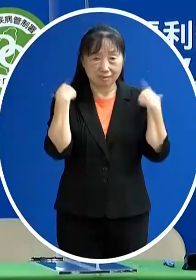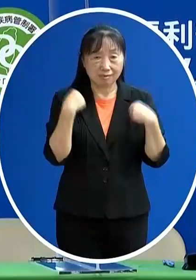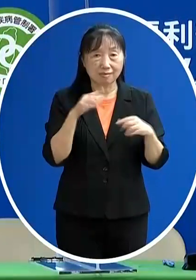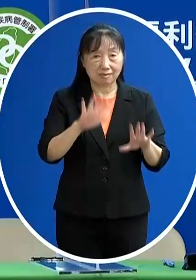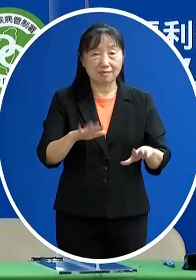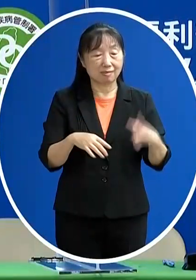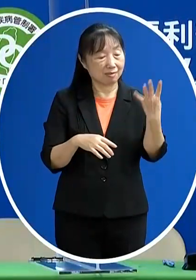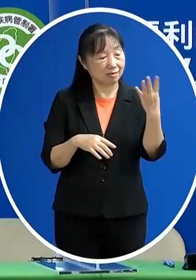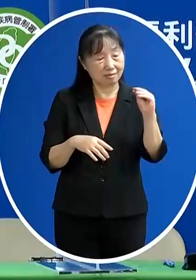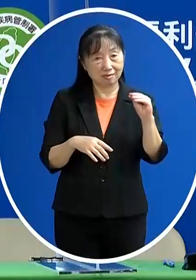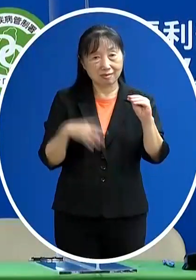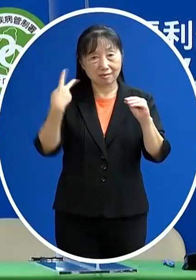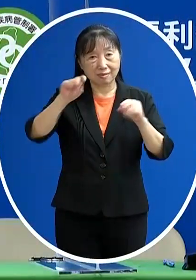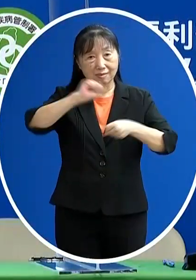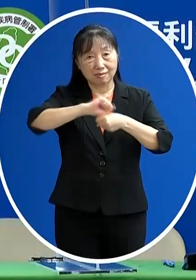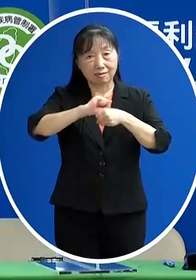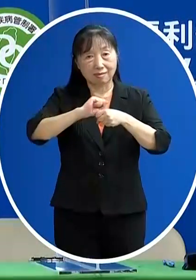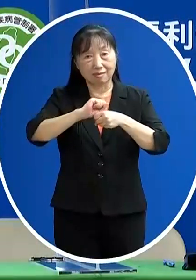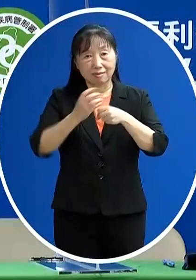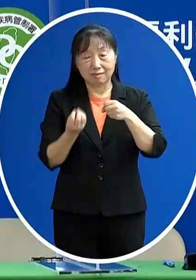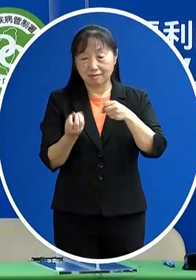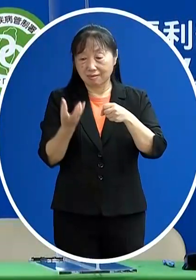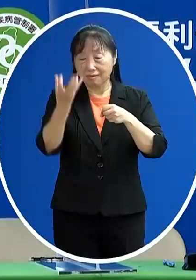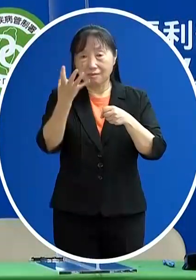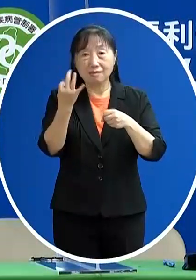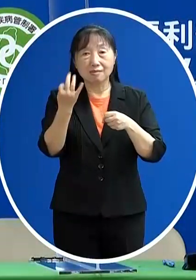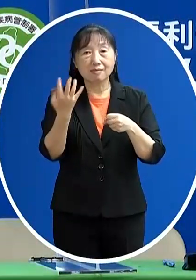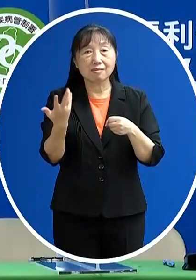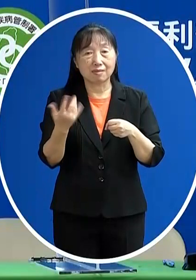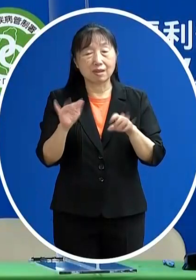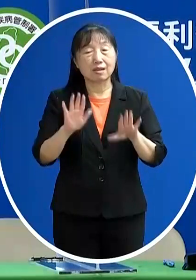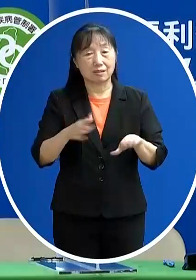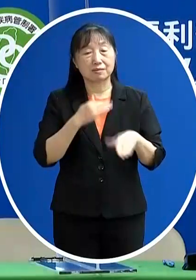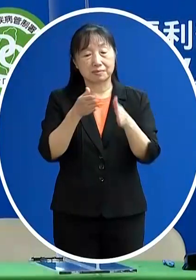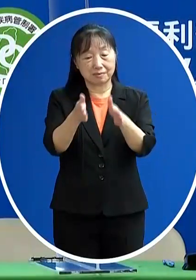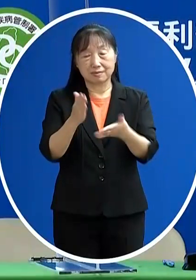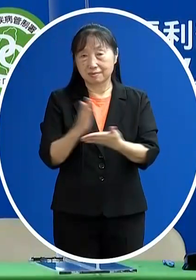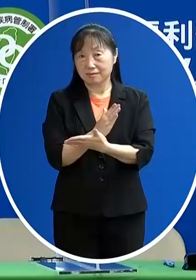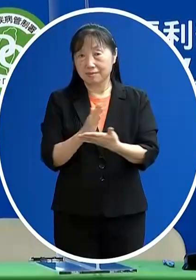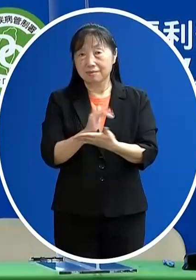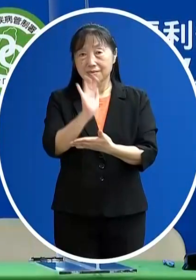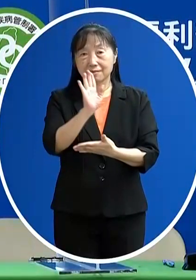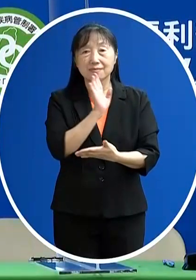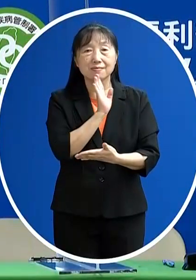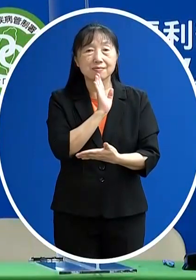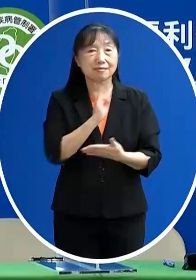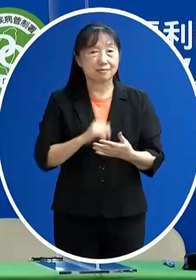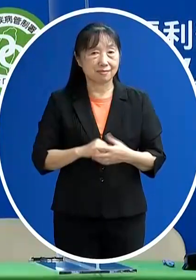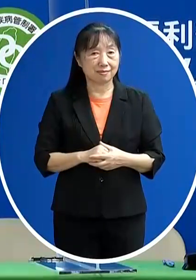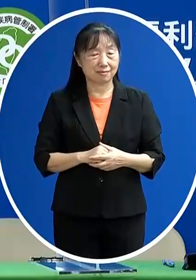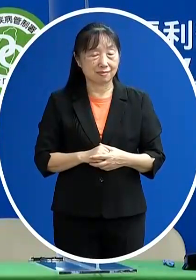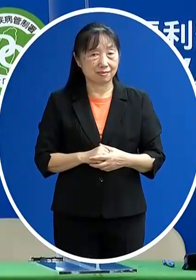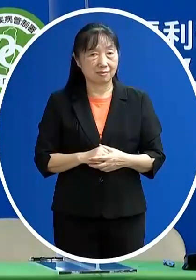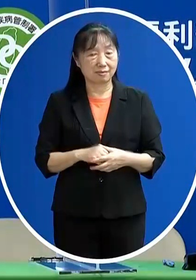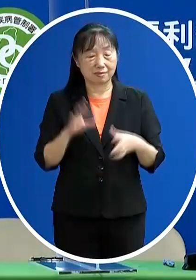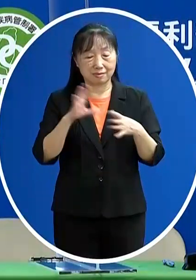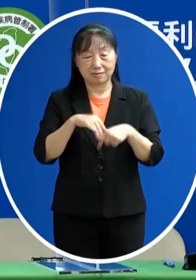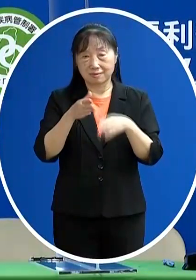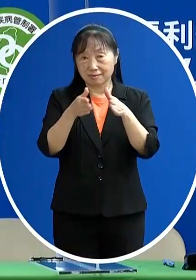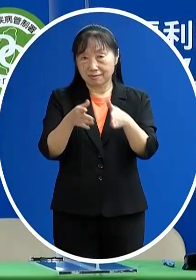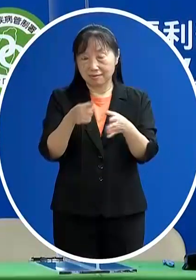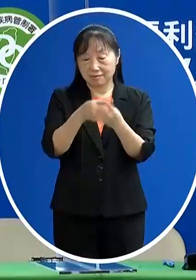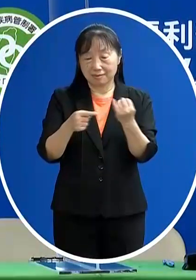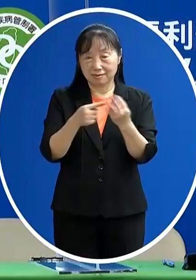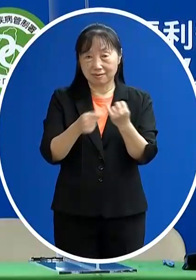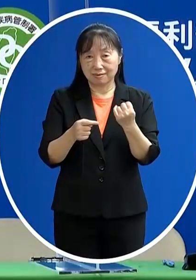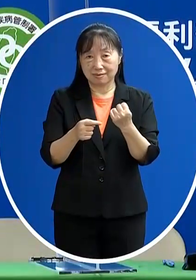再變成更高 是不是我想就是 對 就是在評估這個因為這個總量的放款就是要